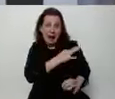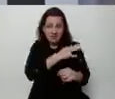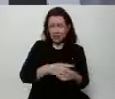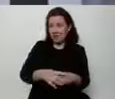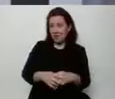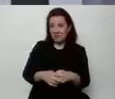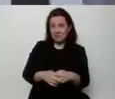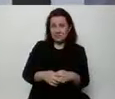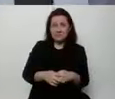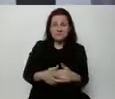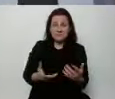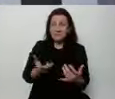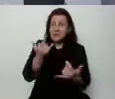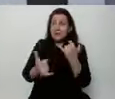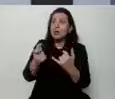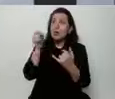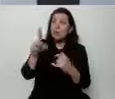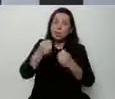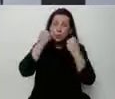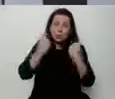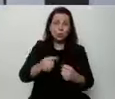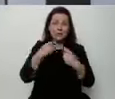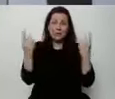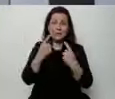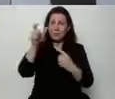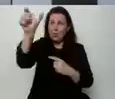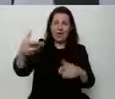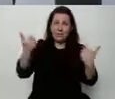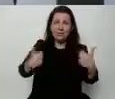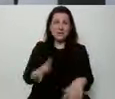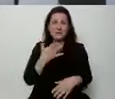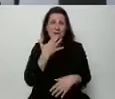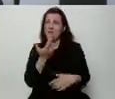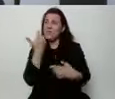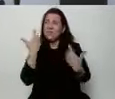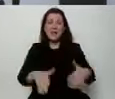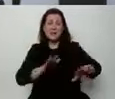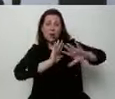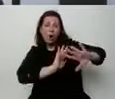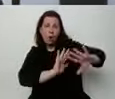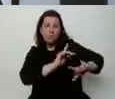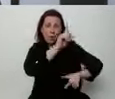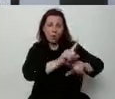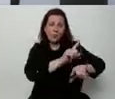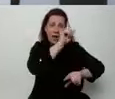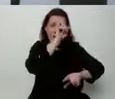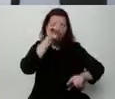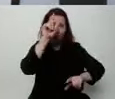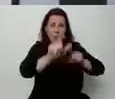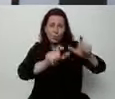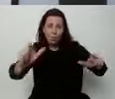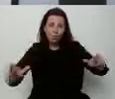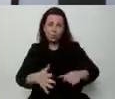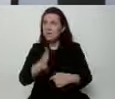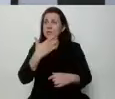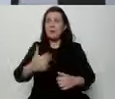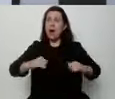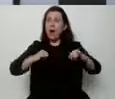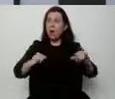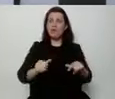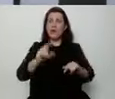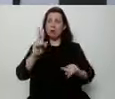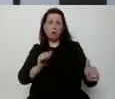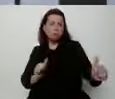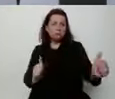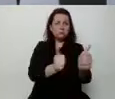głosu w trudnych sytuacjach. Która nie chce bronić ludzi. Która nie ma odwagi, żeby stanąć przy wszystkich tych, którzy